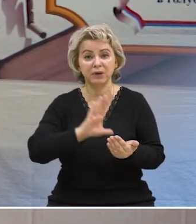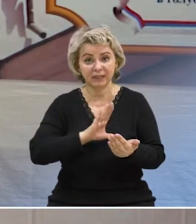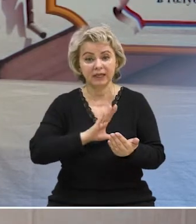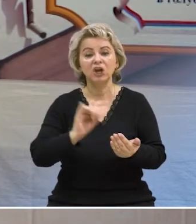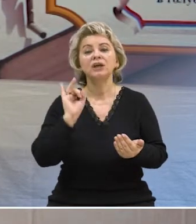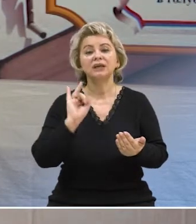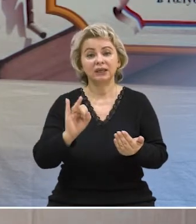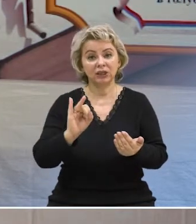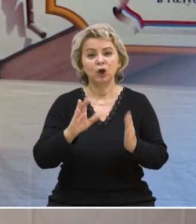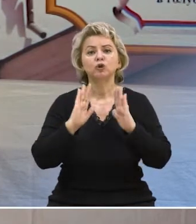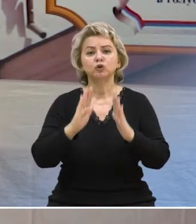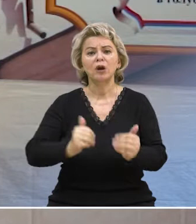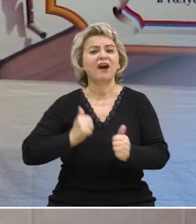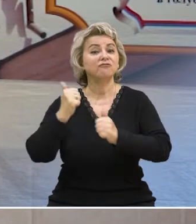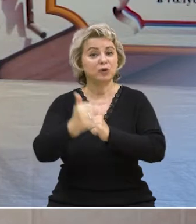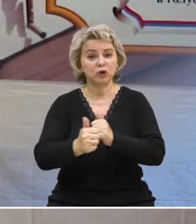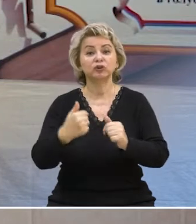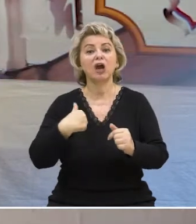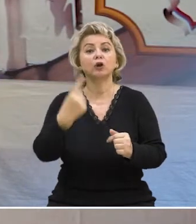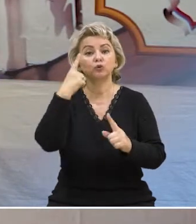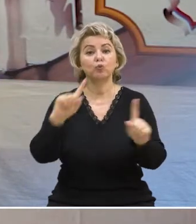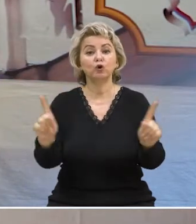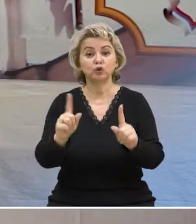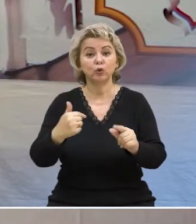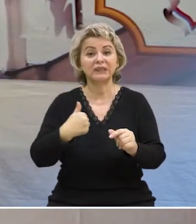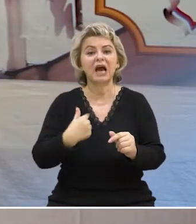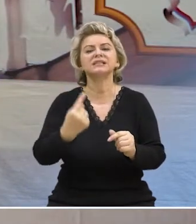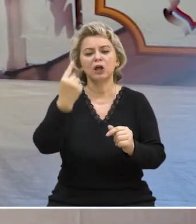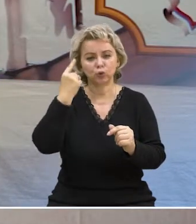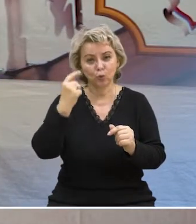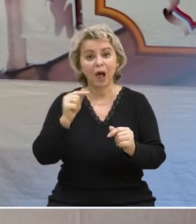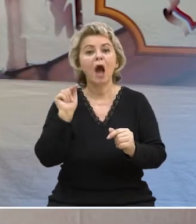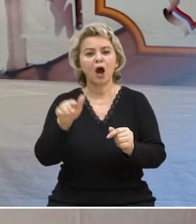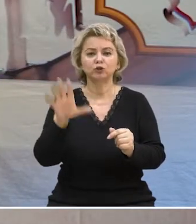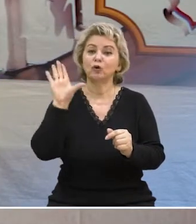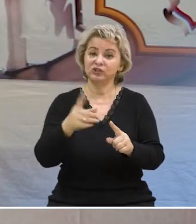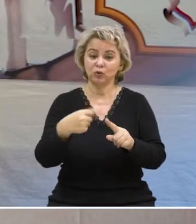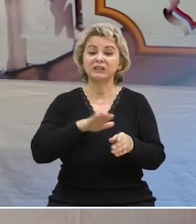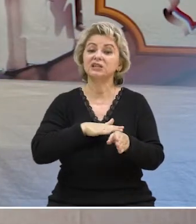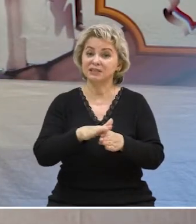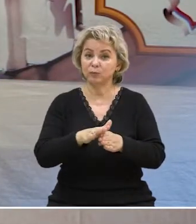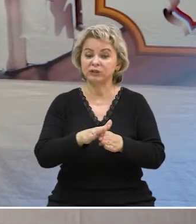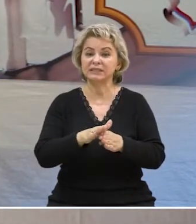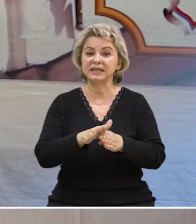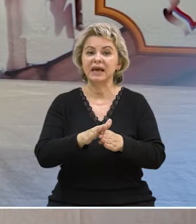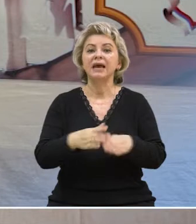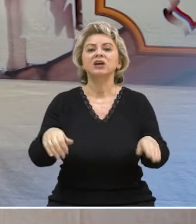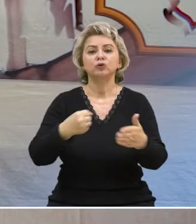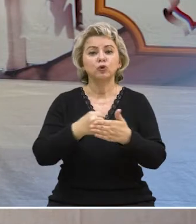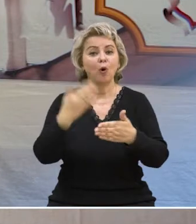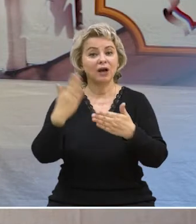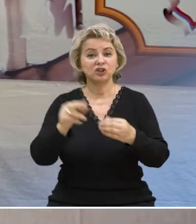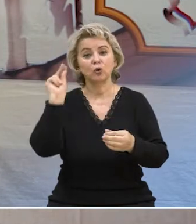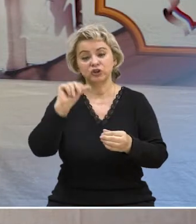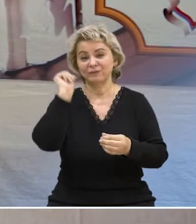был. И только вперед. Ну, я думаю, то, что я задумала, оно все это сбудется до